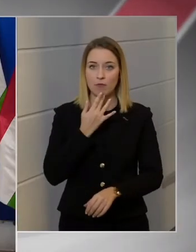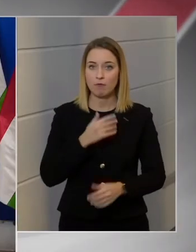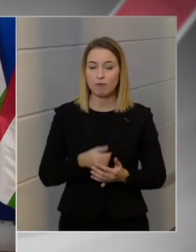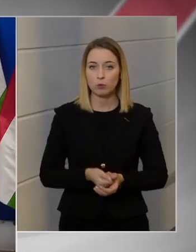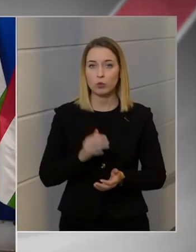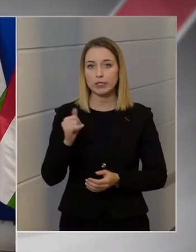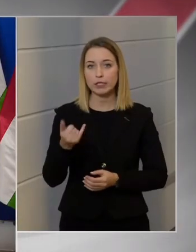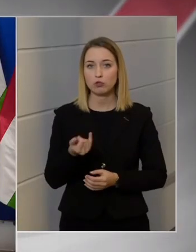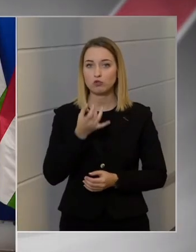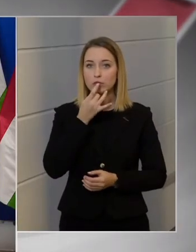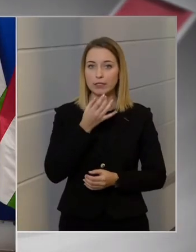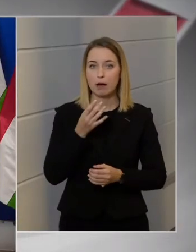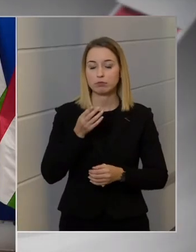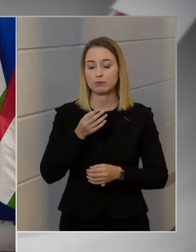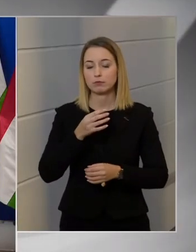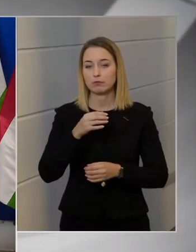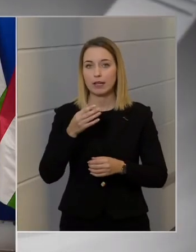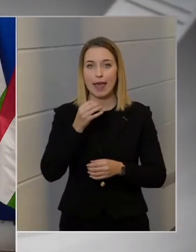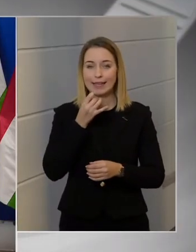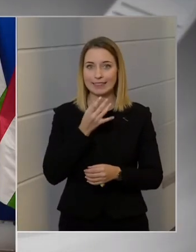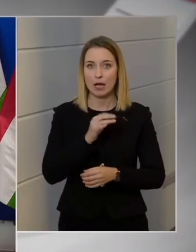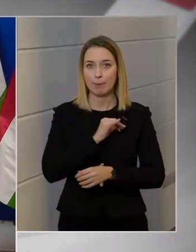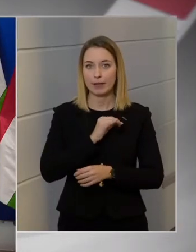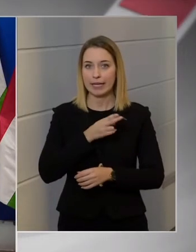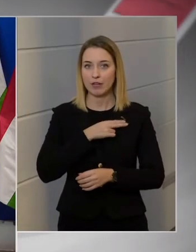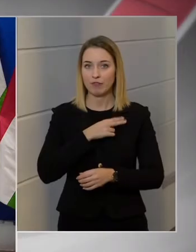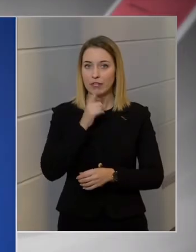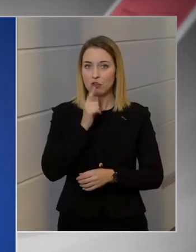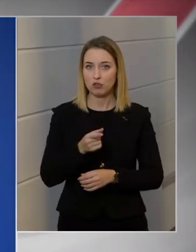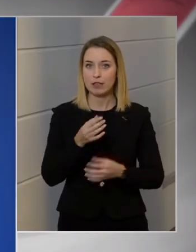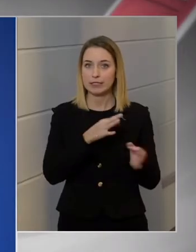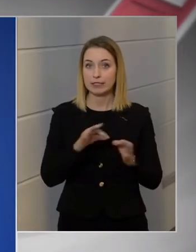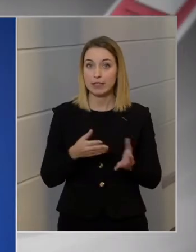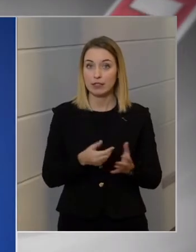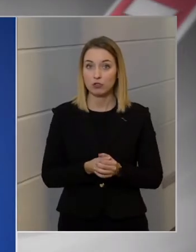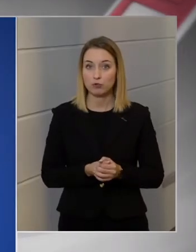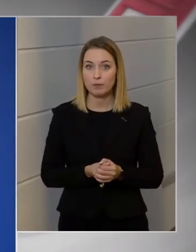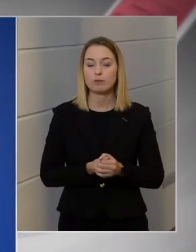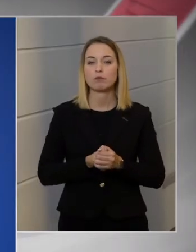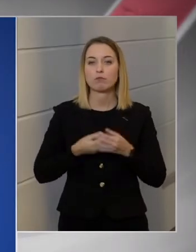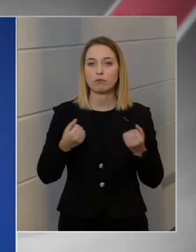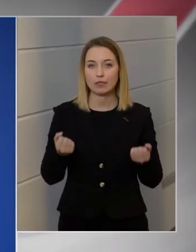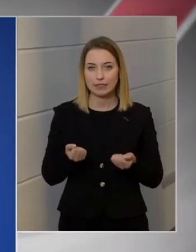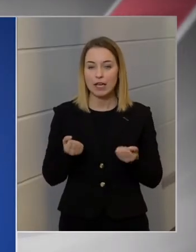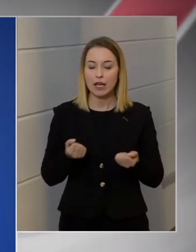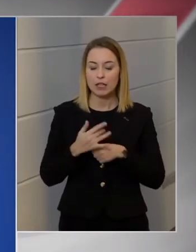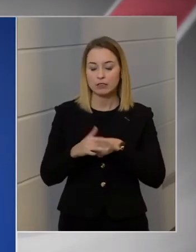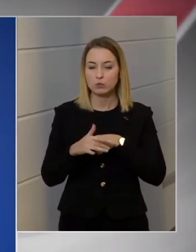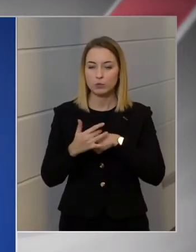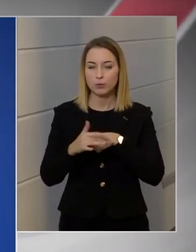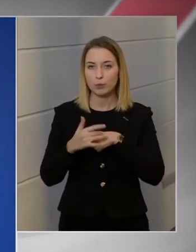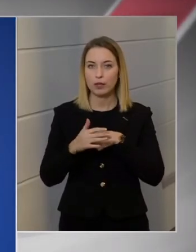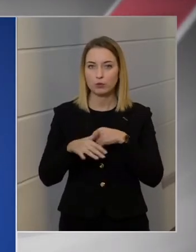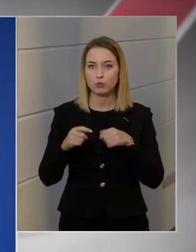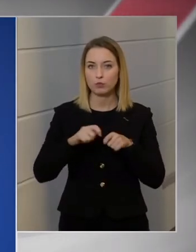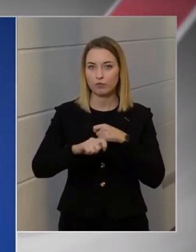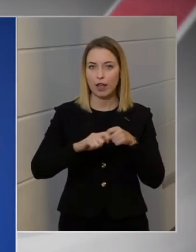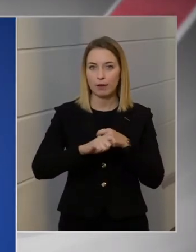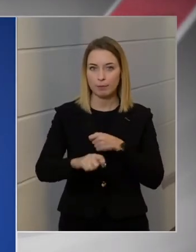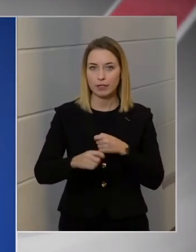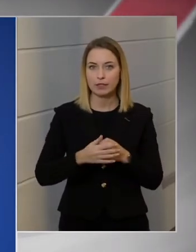és leginkább érvényes lesz rájuk ez az intézkedés? Igyekeztünk felmérni, van, ahol hiányosak az adatok, van, ahol